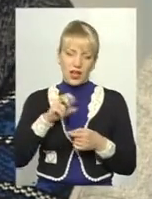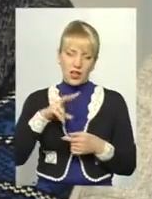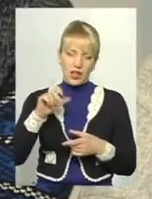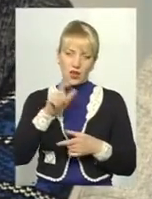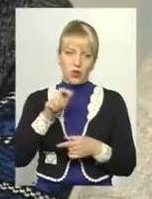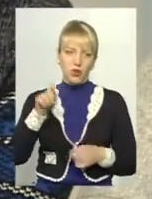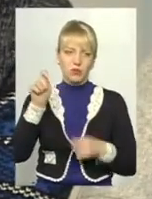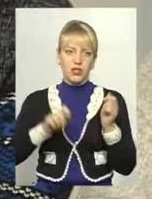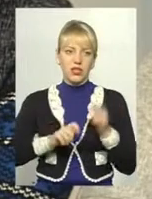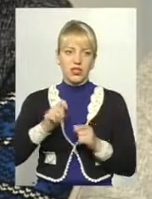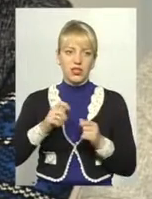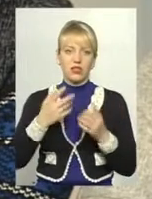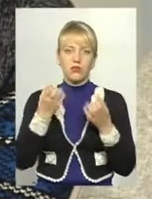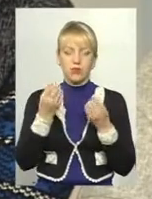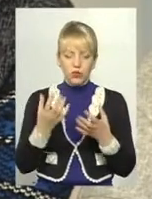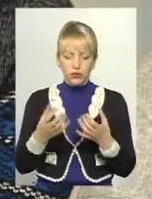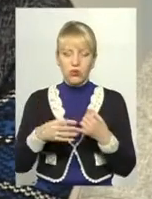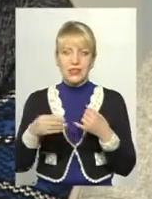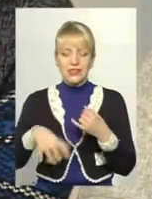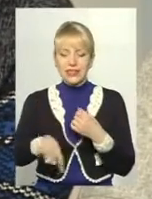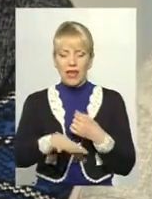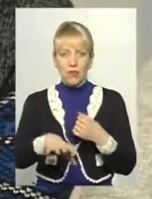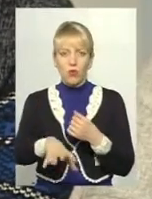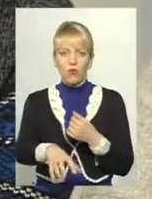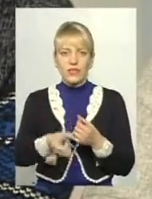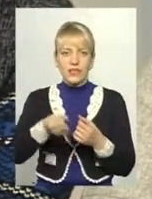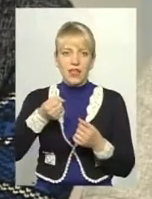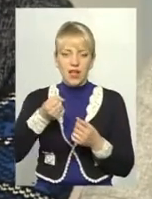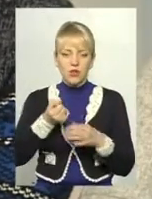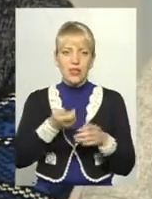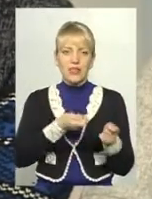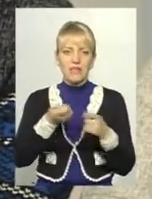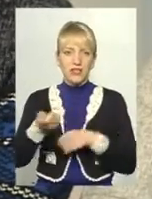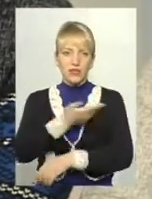приїжджають хоча б навіть землі взяти, знаєте, додому завезти, там, Польщу,